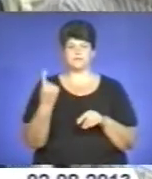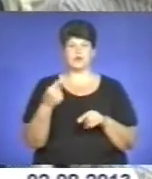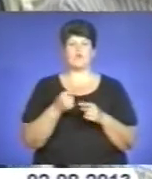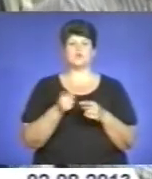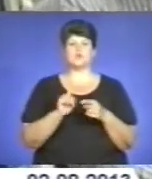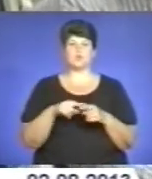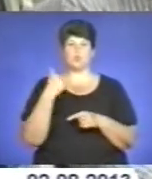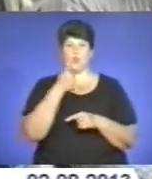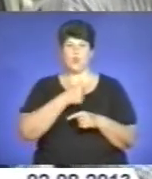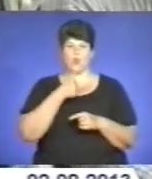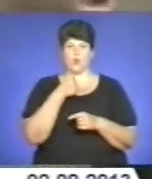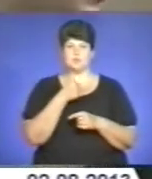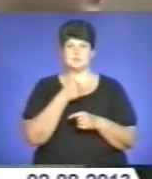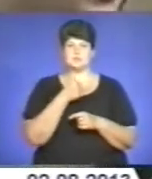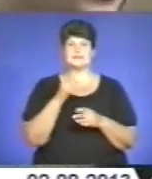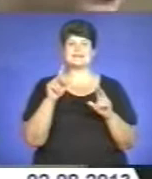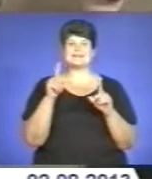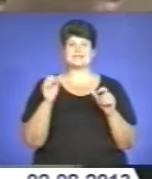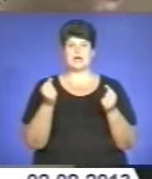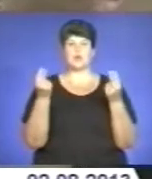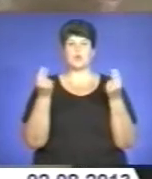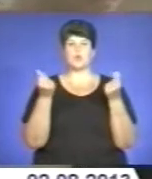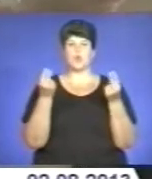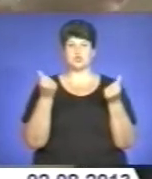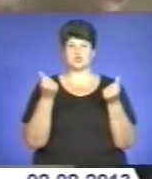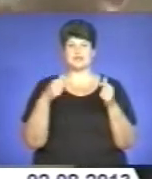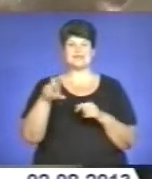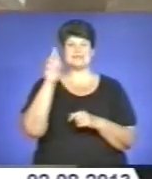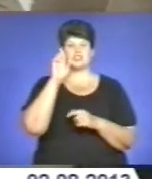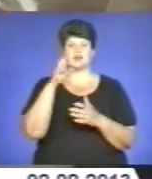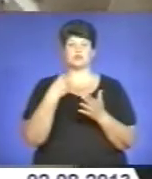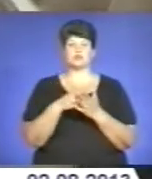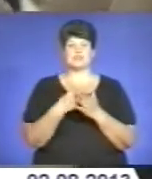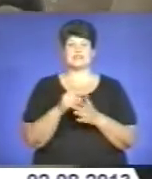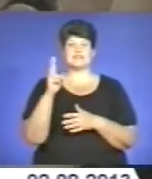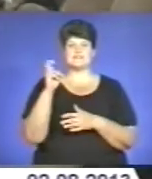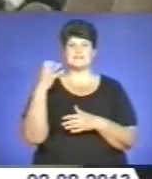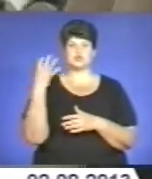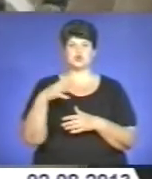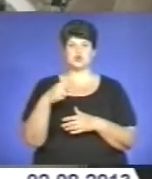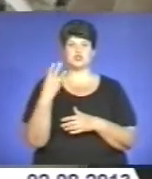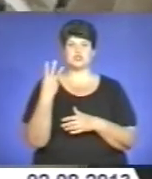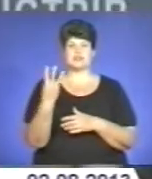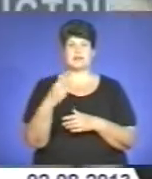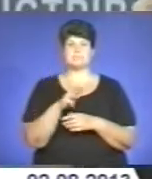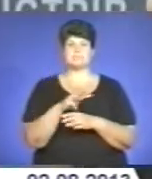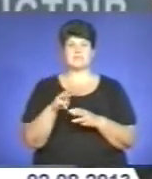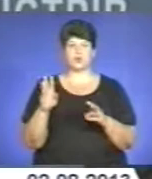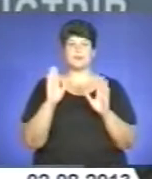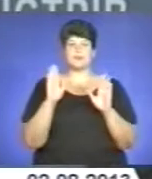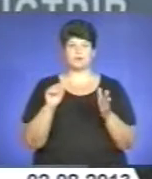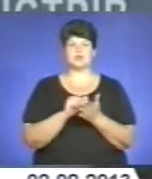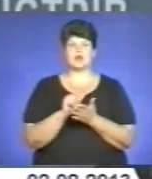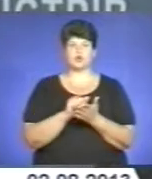за кошти державного бюджету 243 мільйони буде надруковано